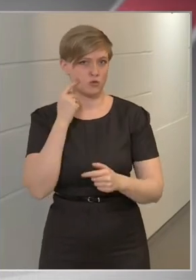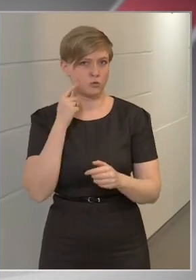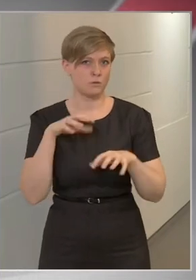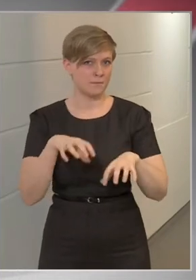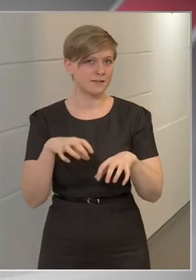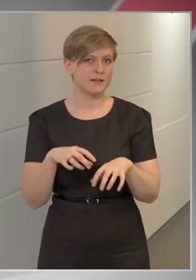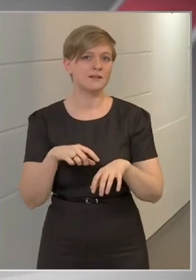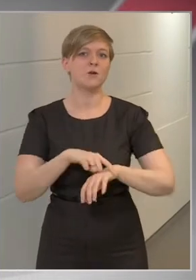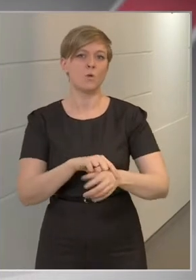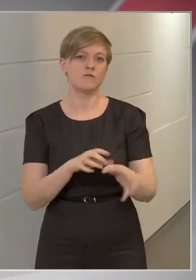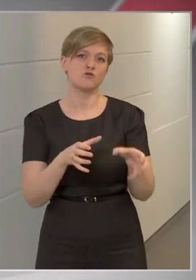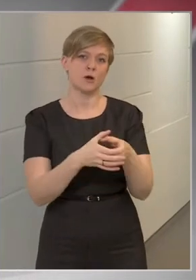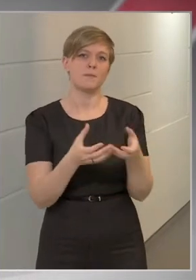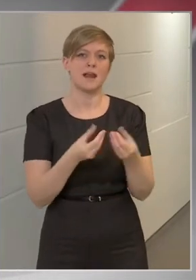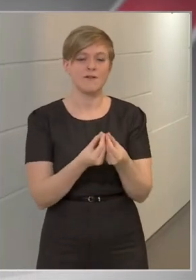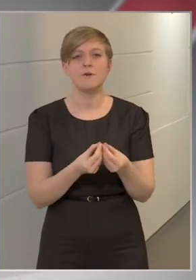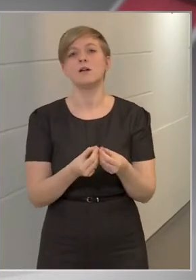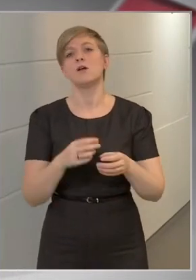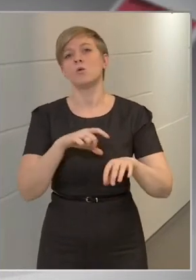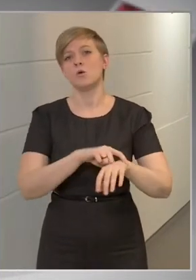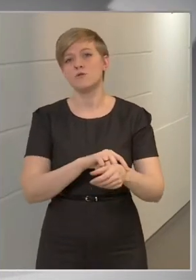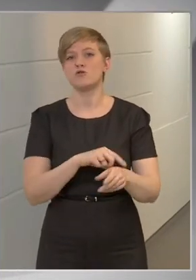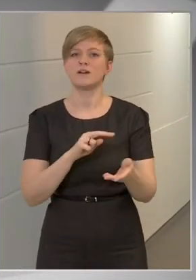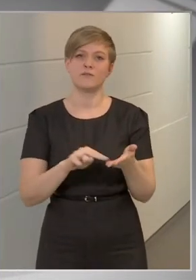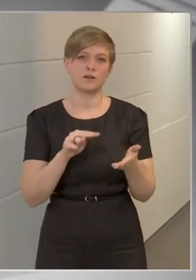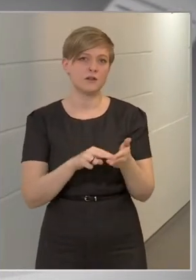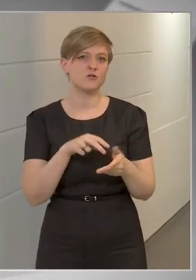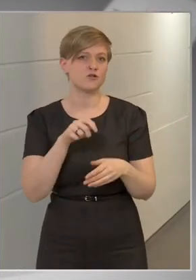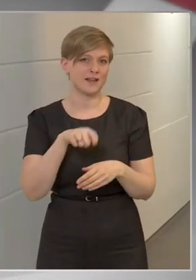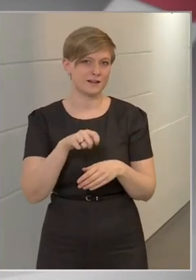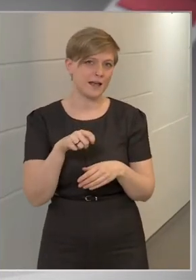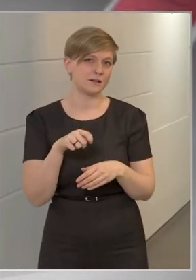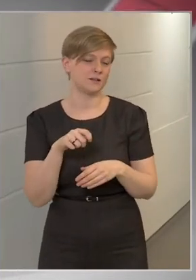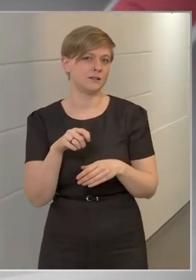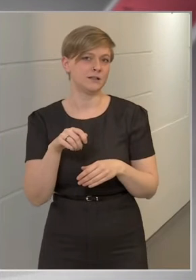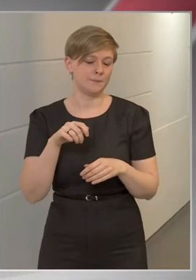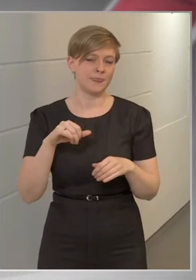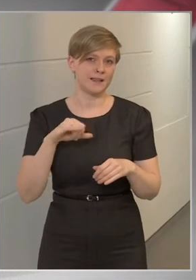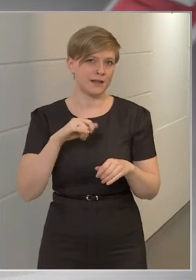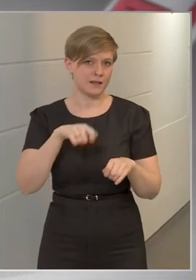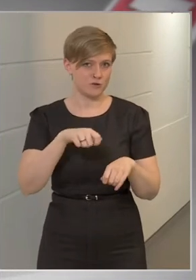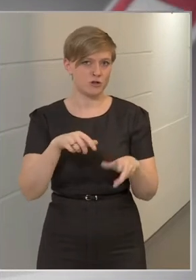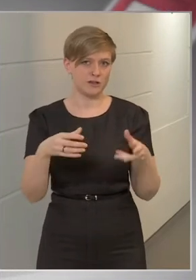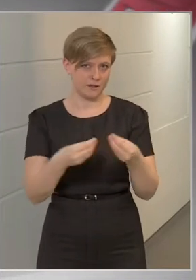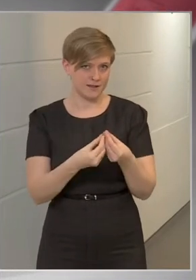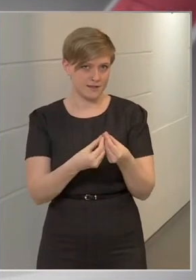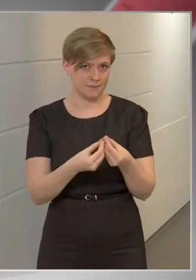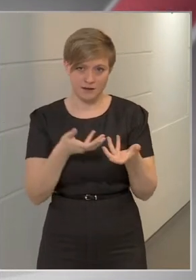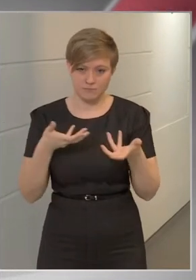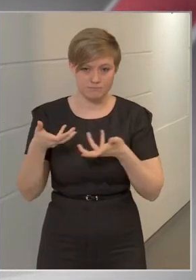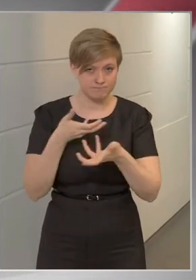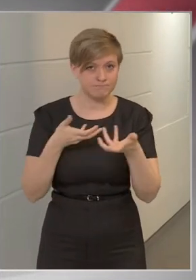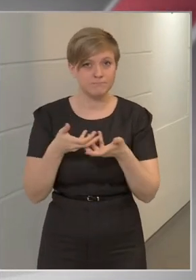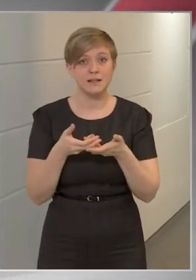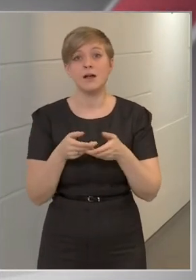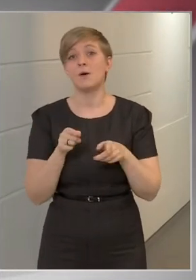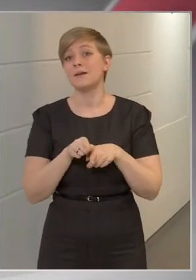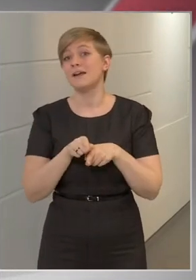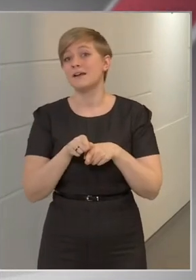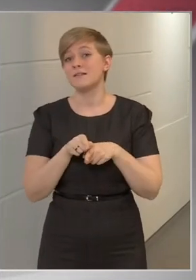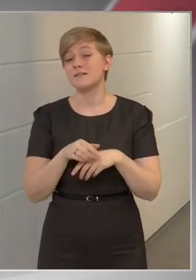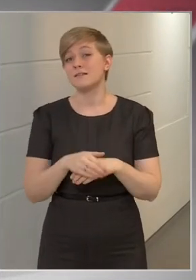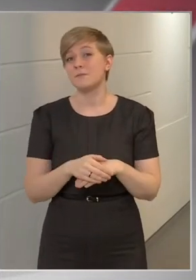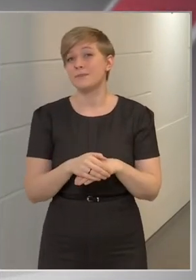kamarával, tehát az orvosok hivatalos érdekképviseleti szervezetével összefogva, ami ezt a egyébként